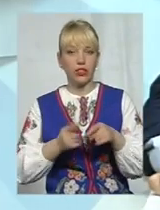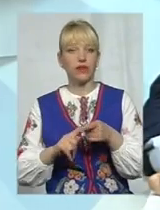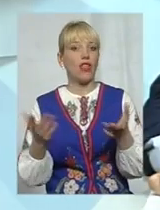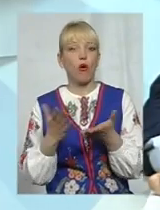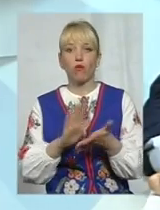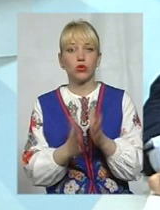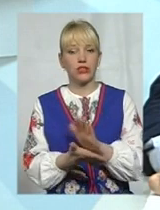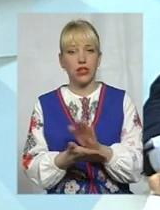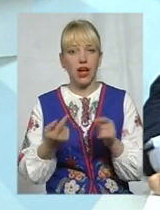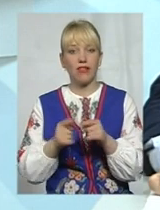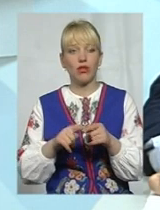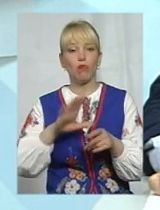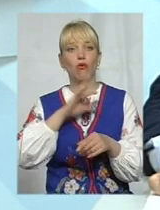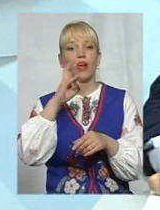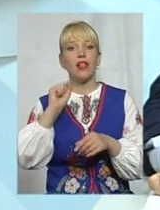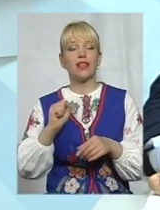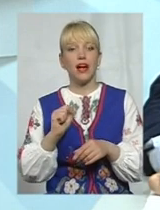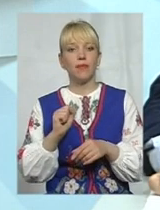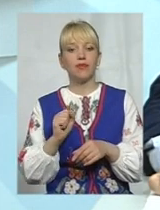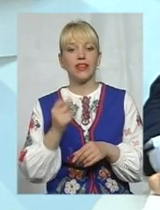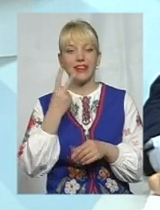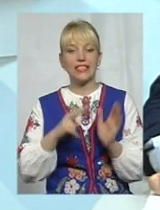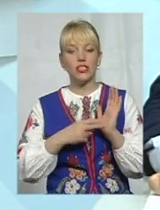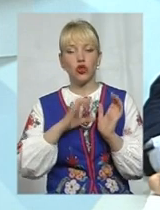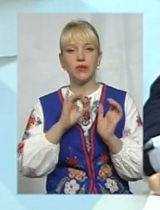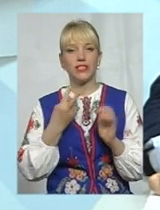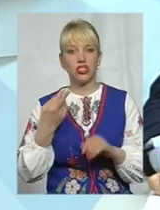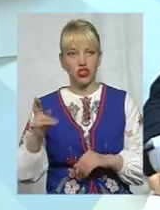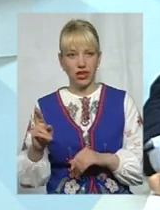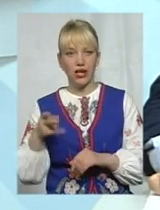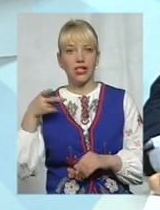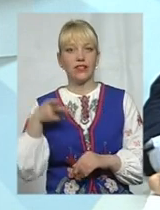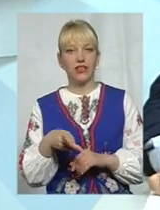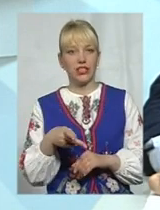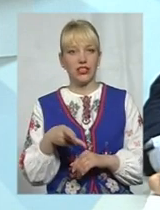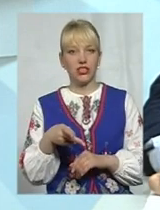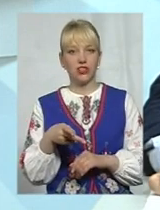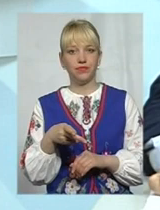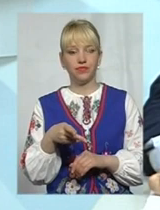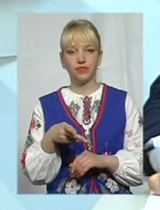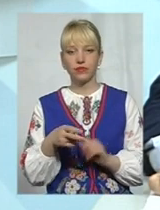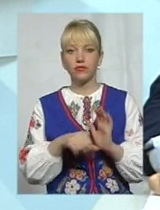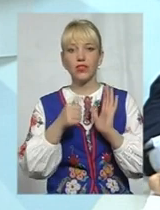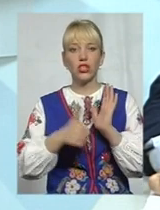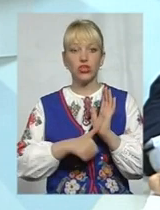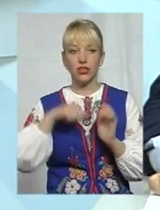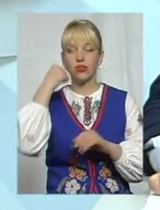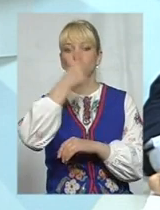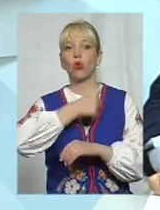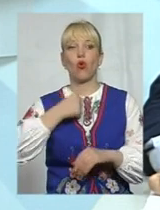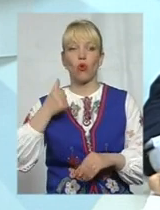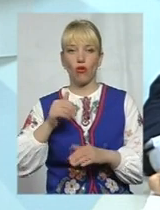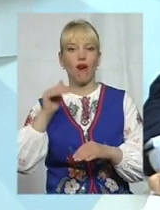був на 27 січня 2016 року,